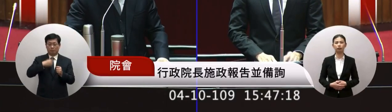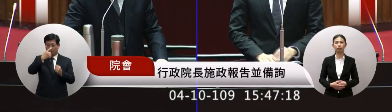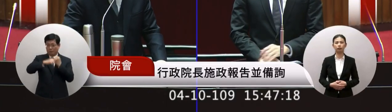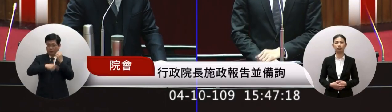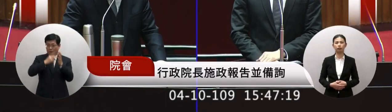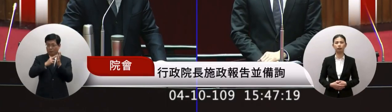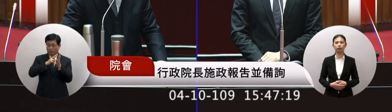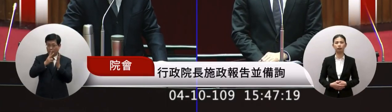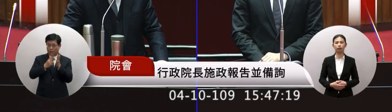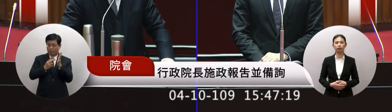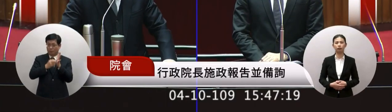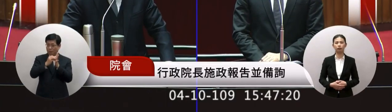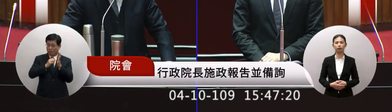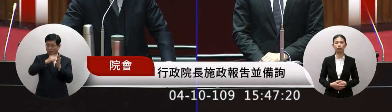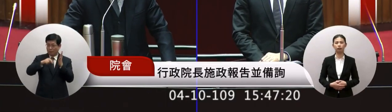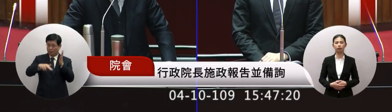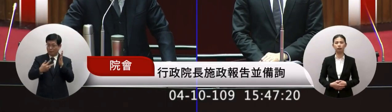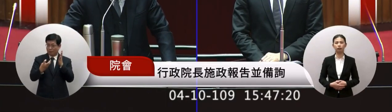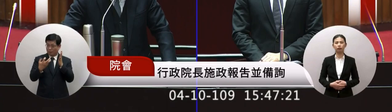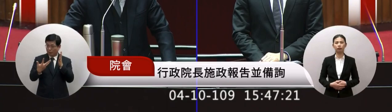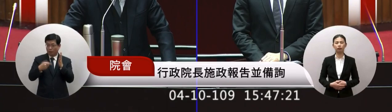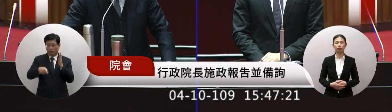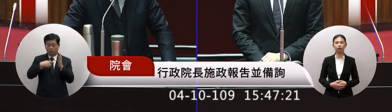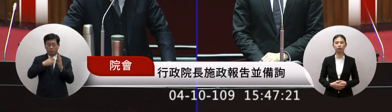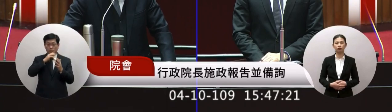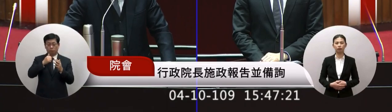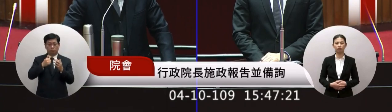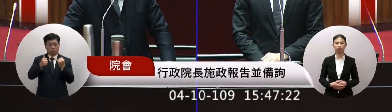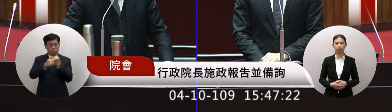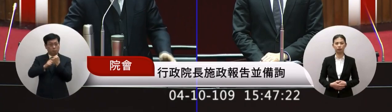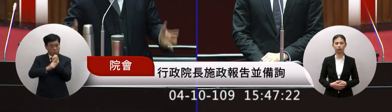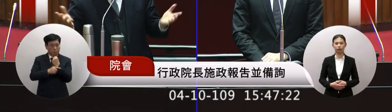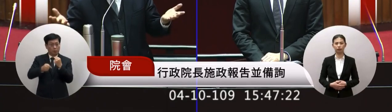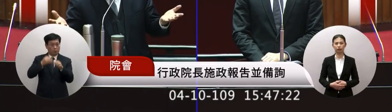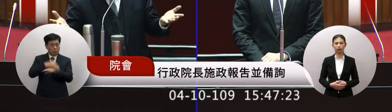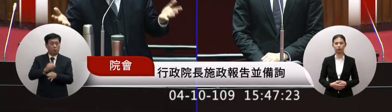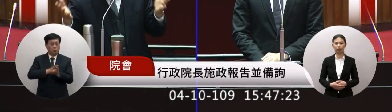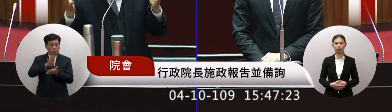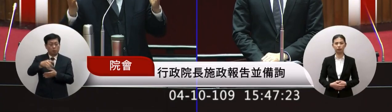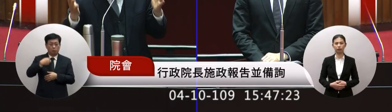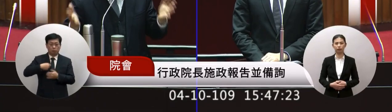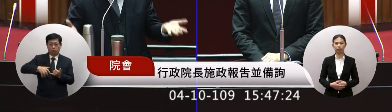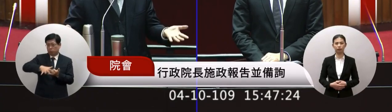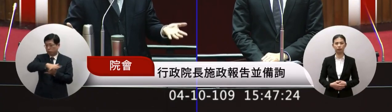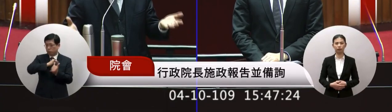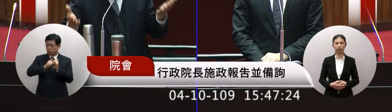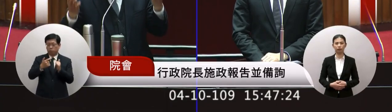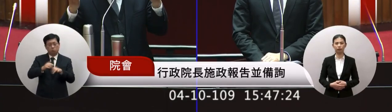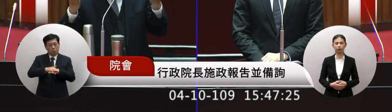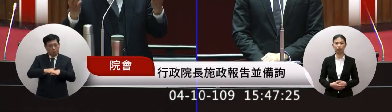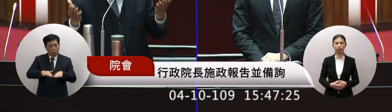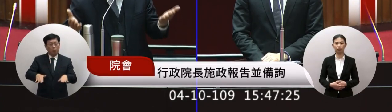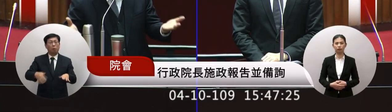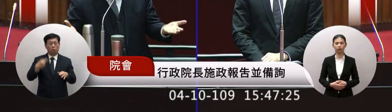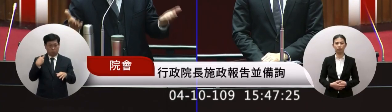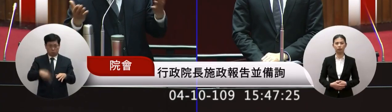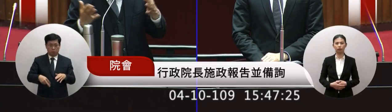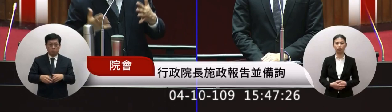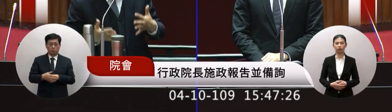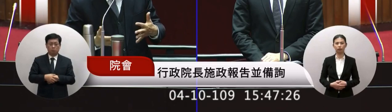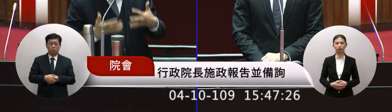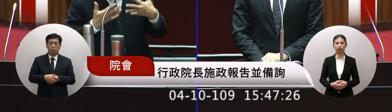十萬年這個法律以後我們整個社會很和平在這裡很